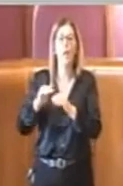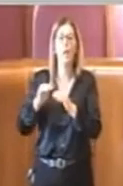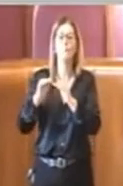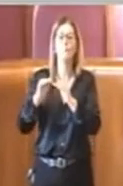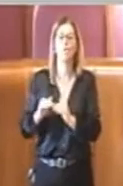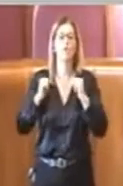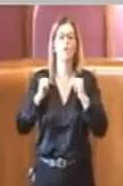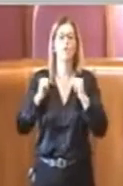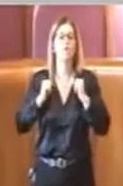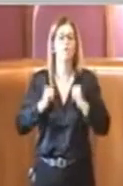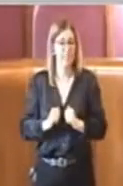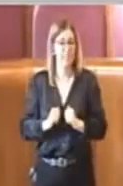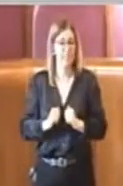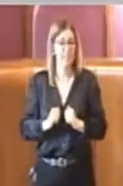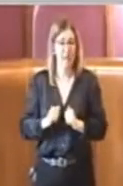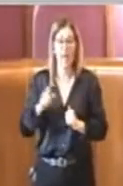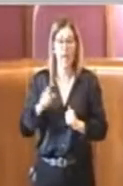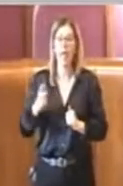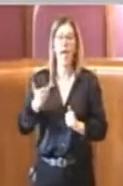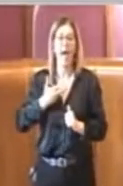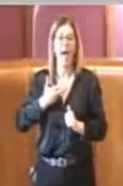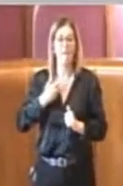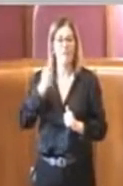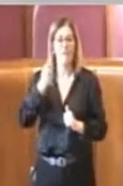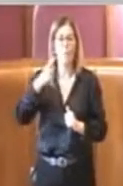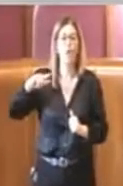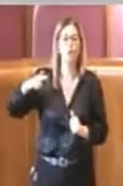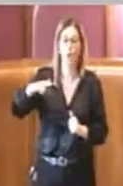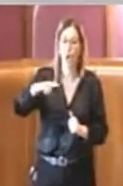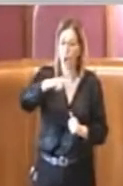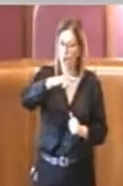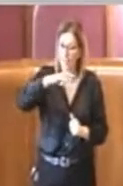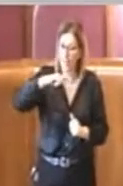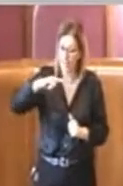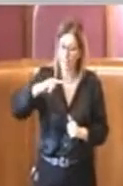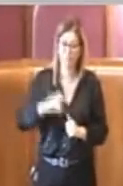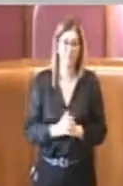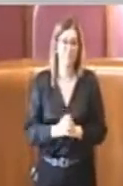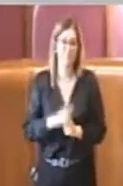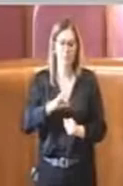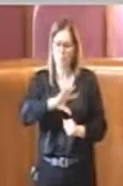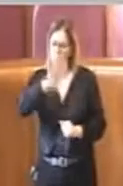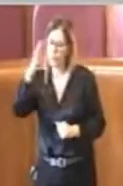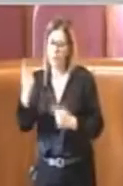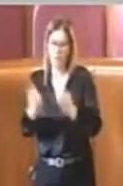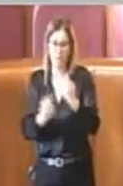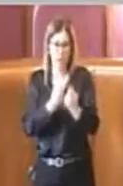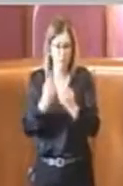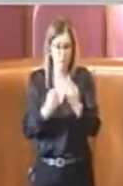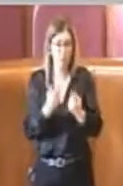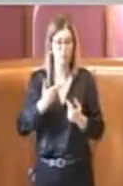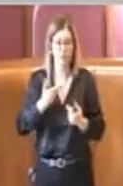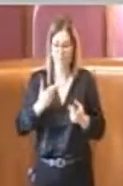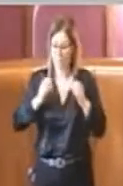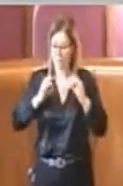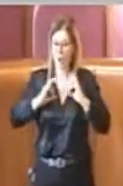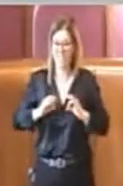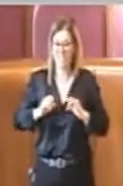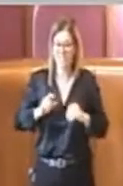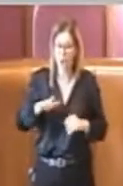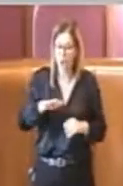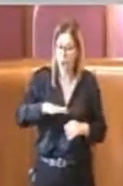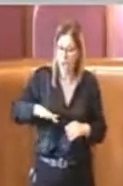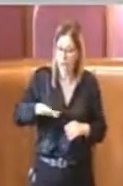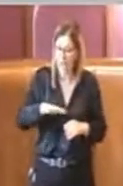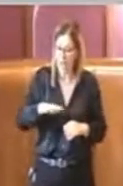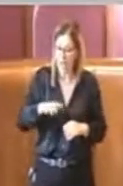che era proprietario di un drone. In un altro caso abbiamo avuto un agente della polizia locale, un